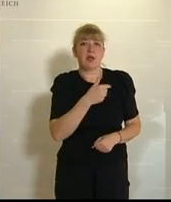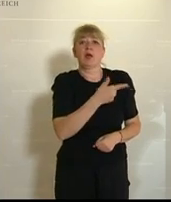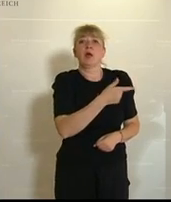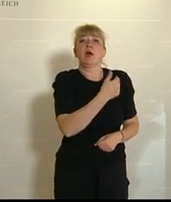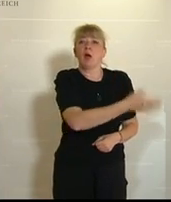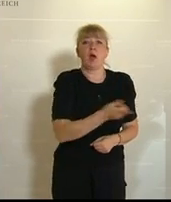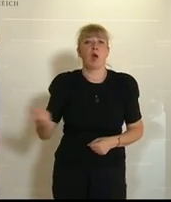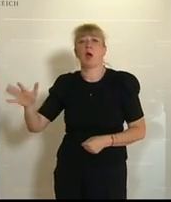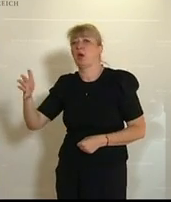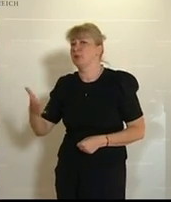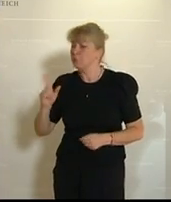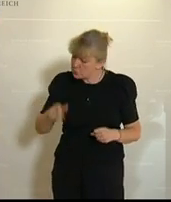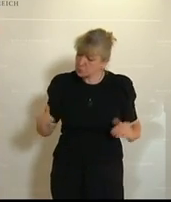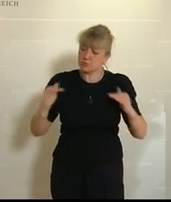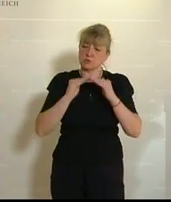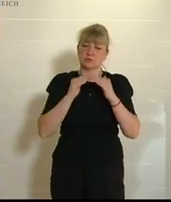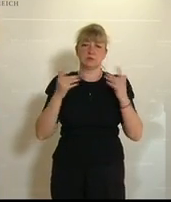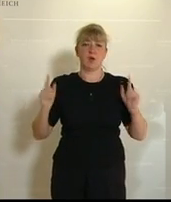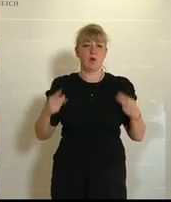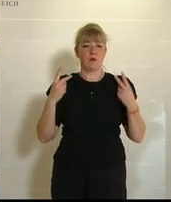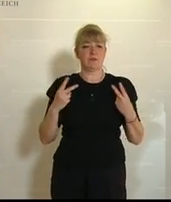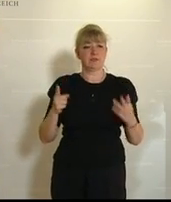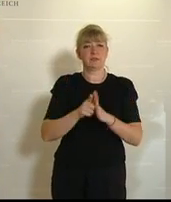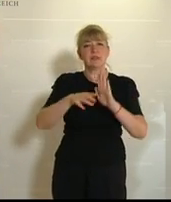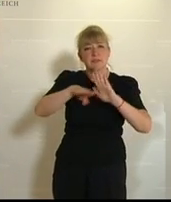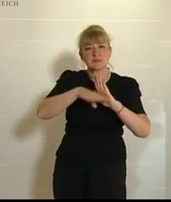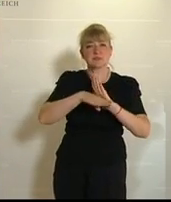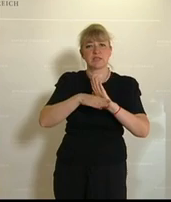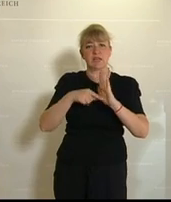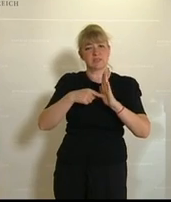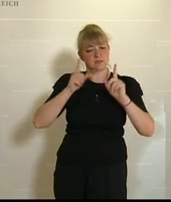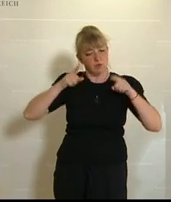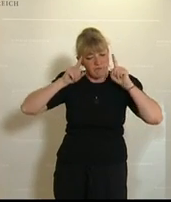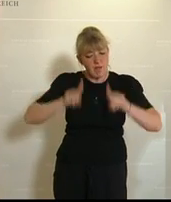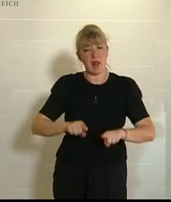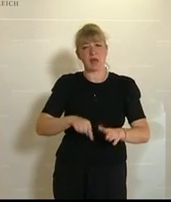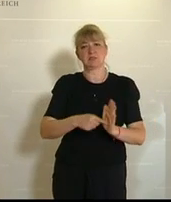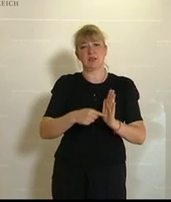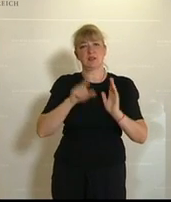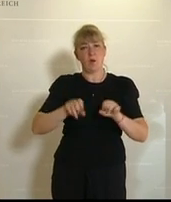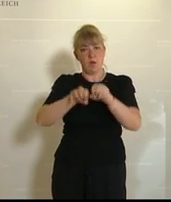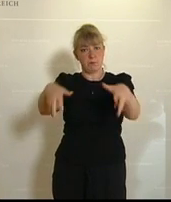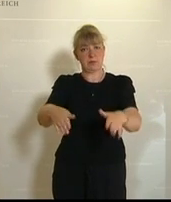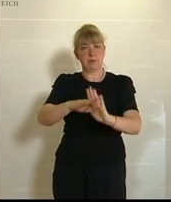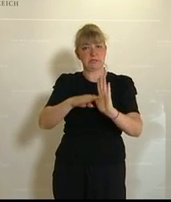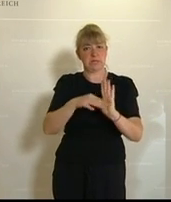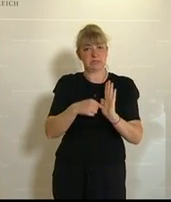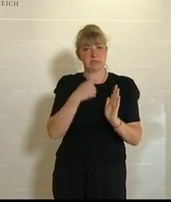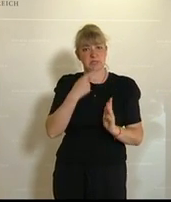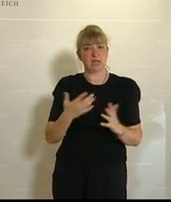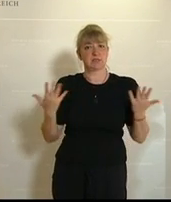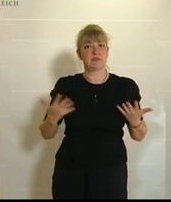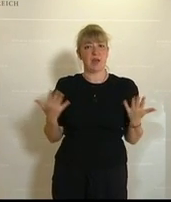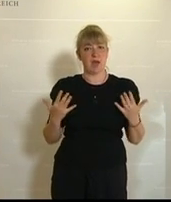Es wäre aber auch wichtig, dass man sich auf geltende Gesetze verlassen kann. Auf das Epidemiegesetz, das die